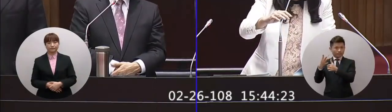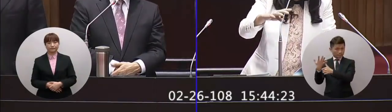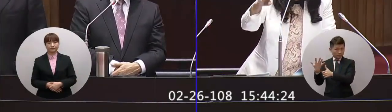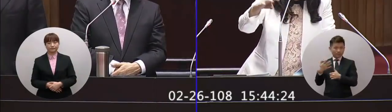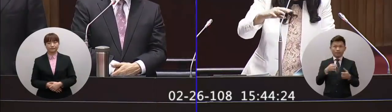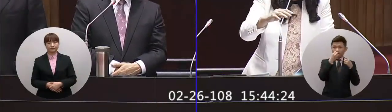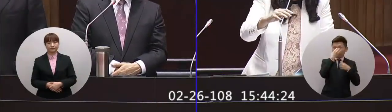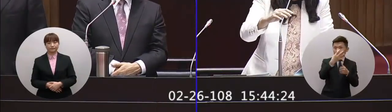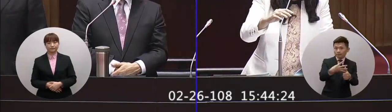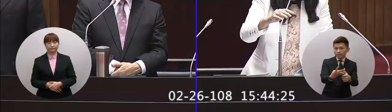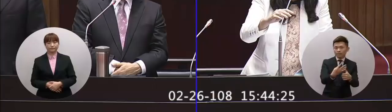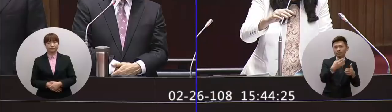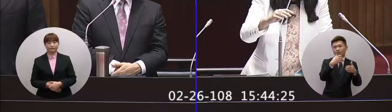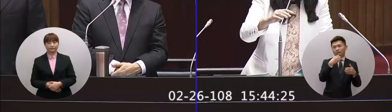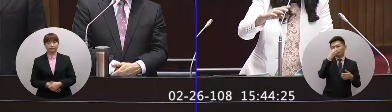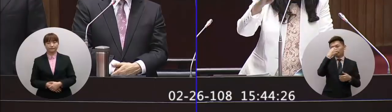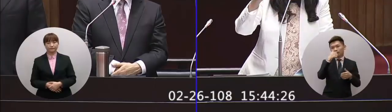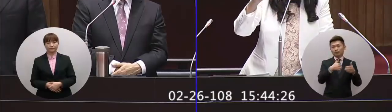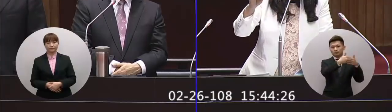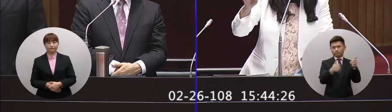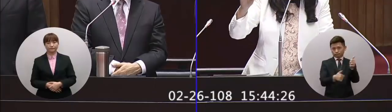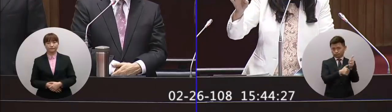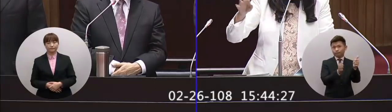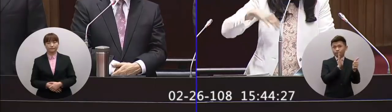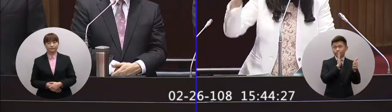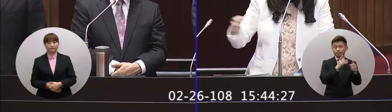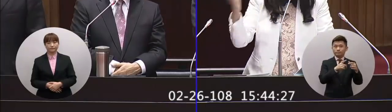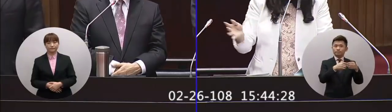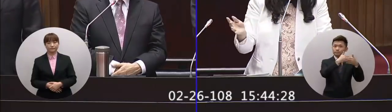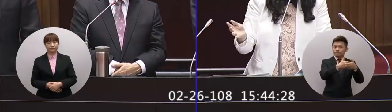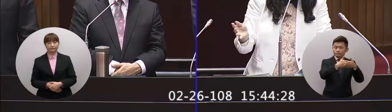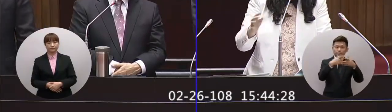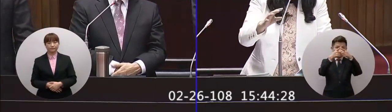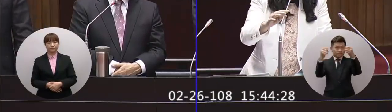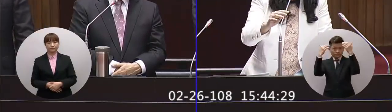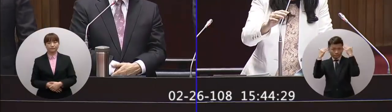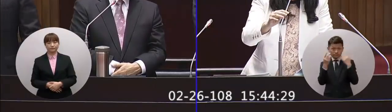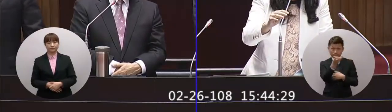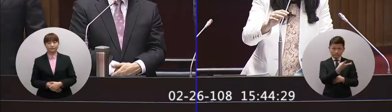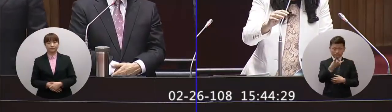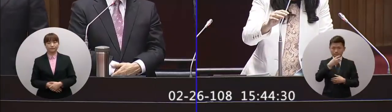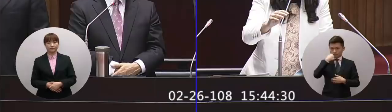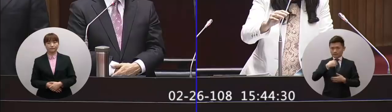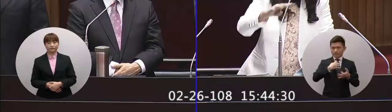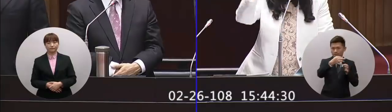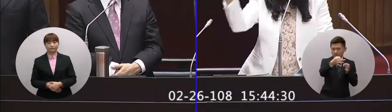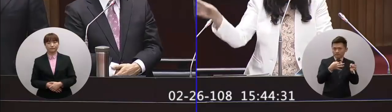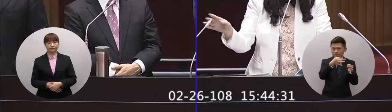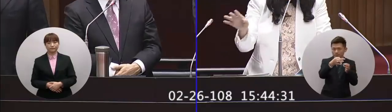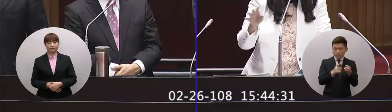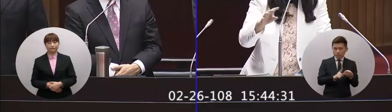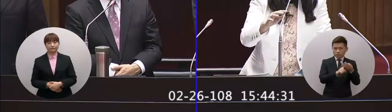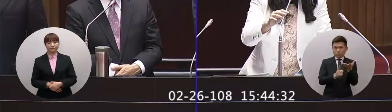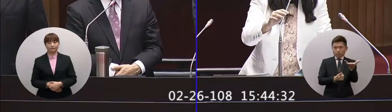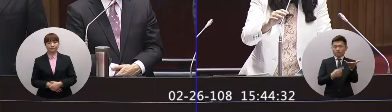基本上香港也算是大陸了是大陸的範疇所以中日韓不但是我們這個台灣的進出口的貿易要角而且也是